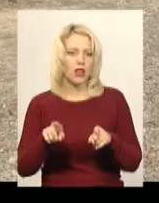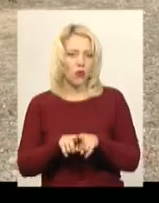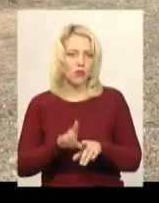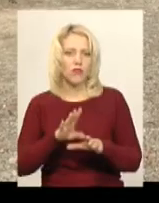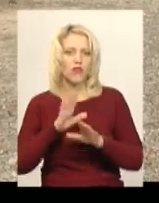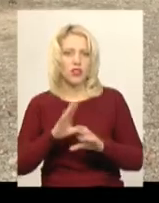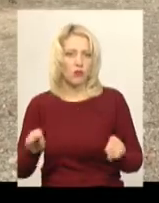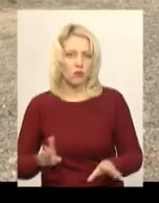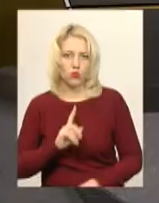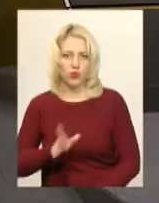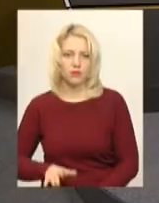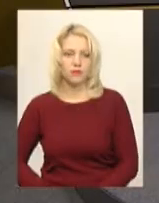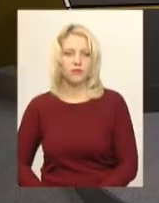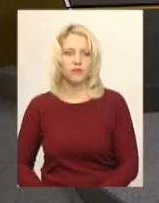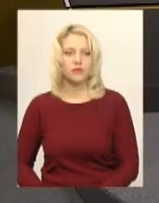Поділяцентр.